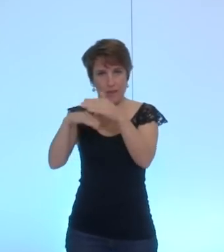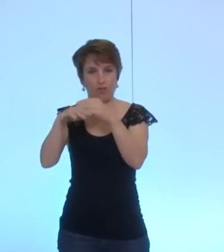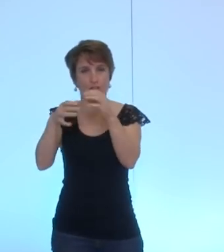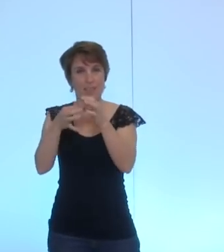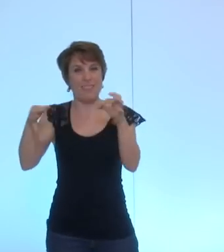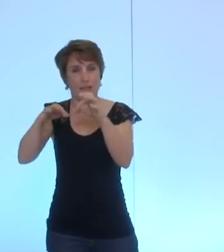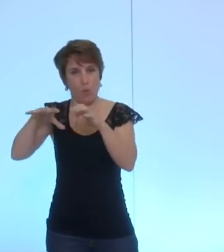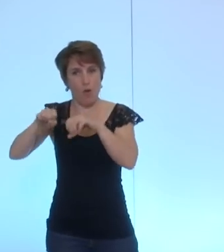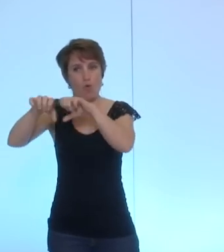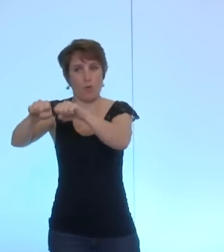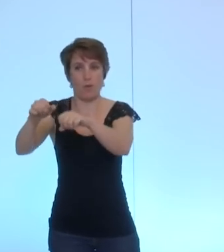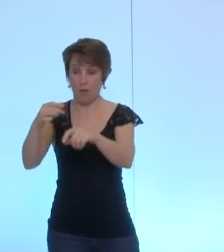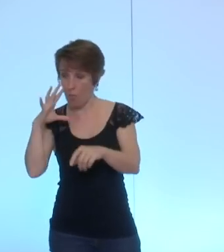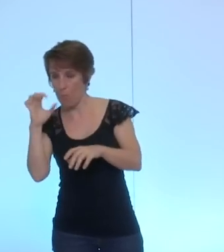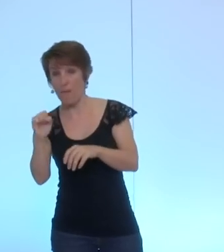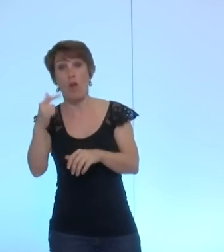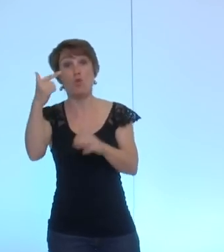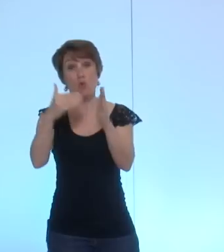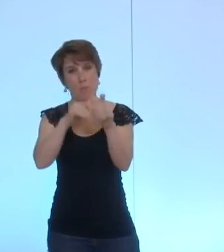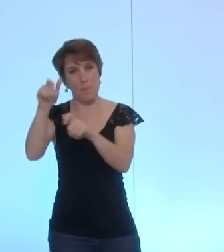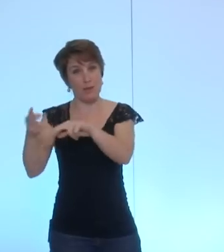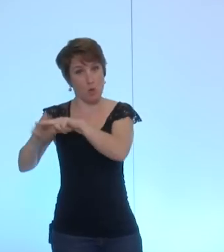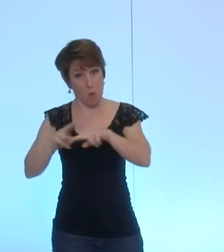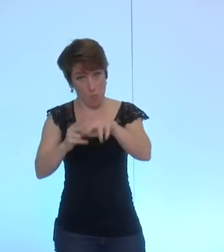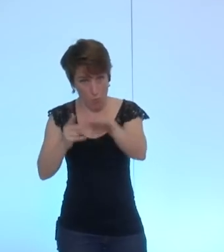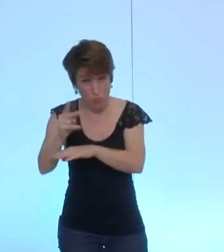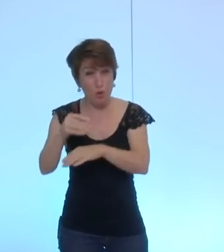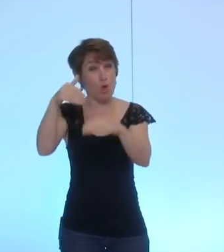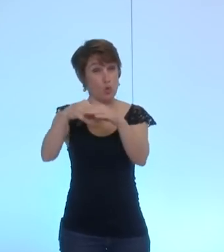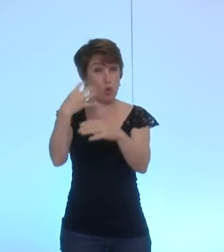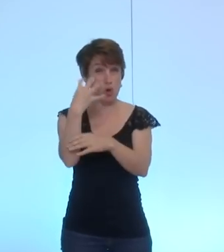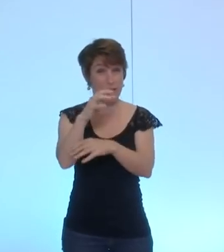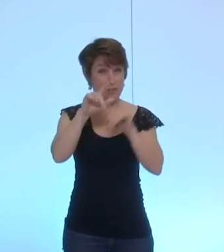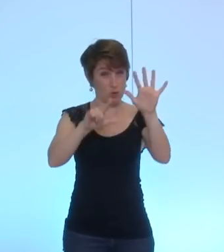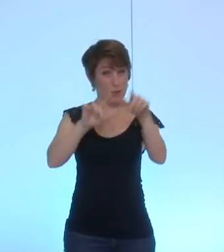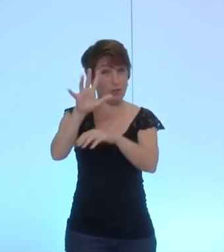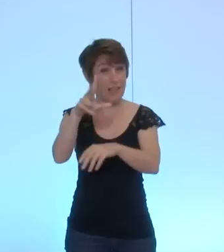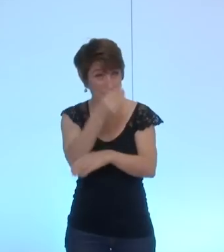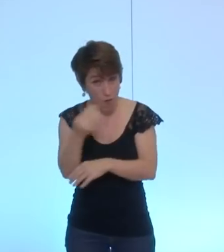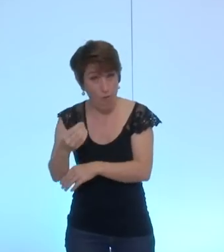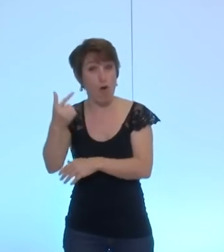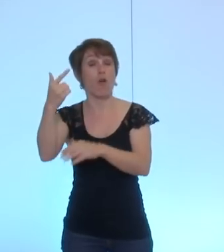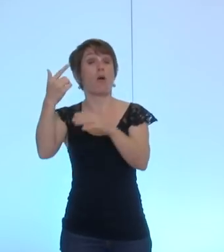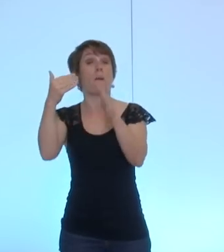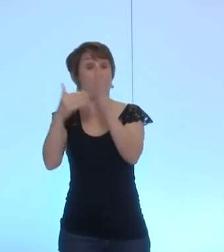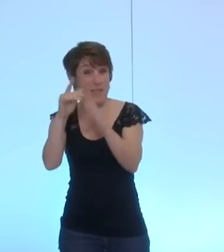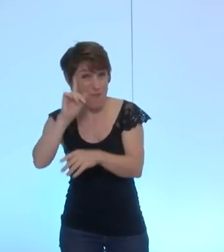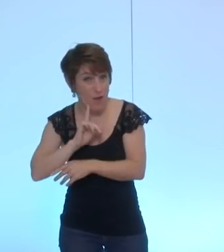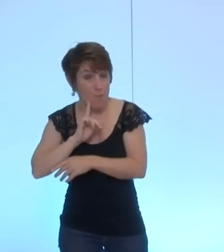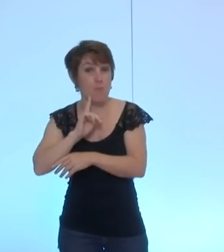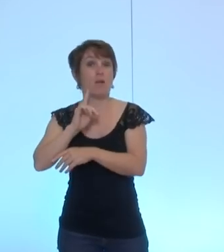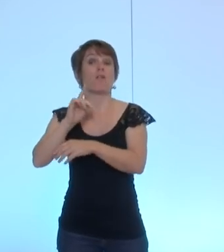au 20 août plus de 2 000 palestiniens tués dont 475 enfants et plus de 2 000 femmes ainsi que 1 000 enfants handicapés